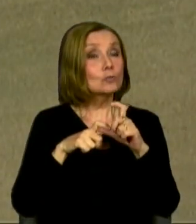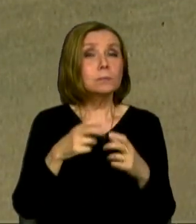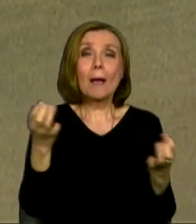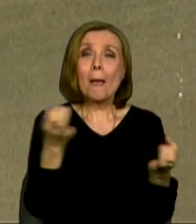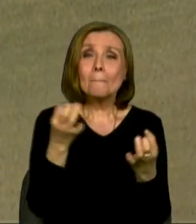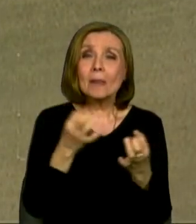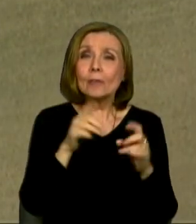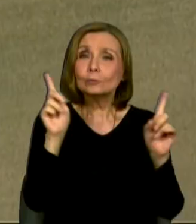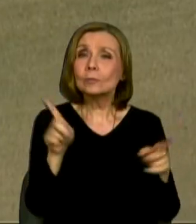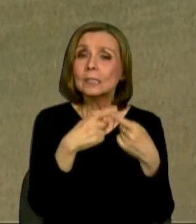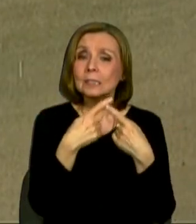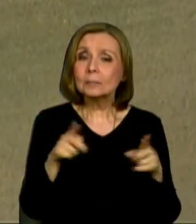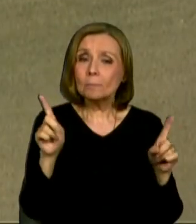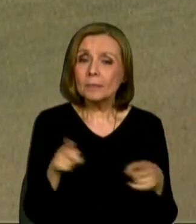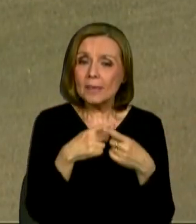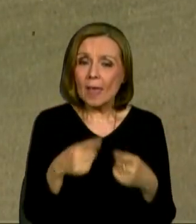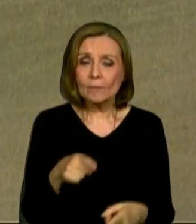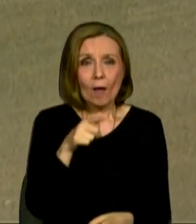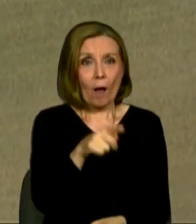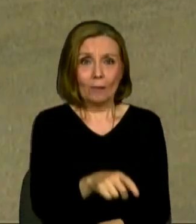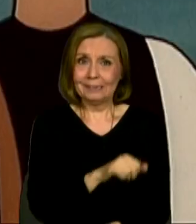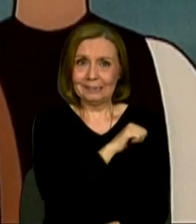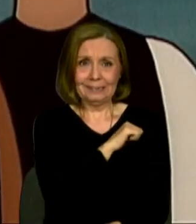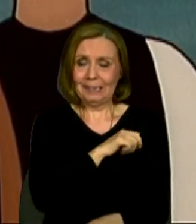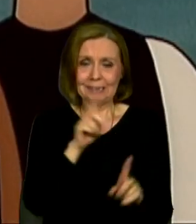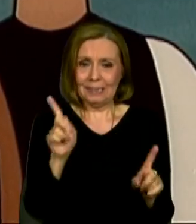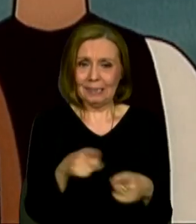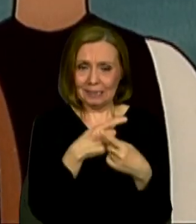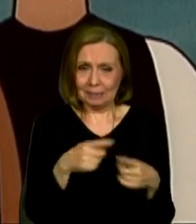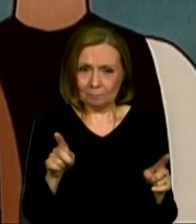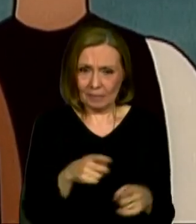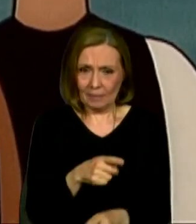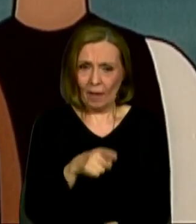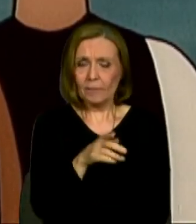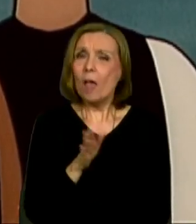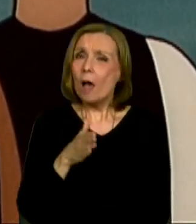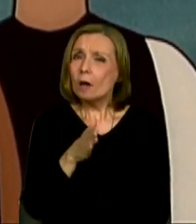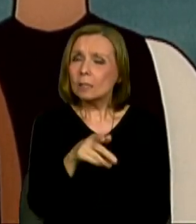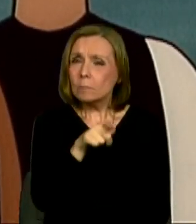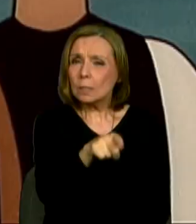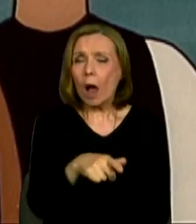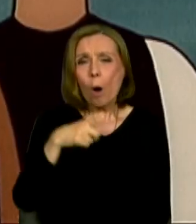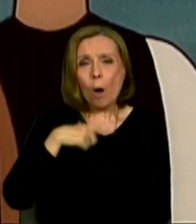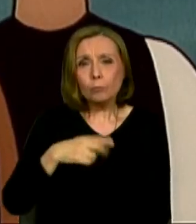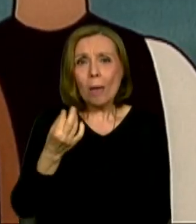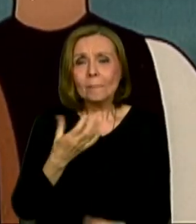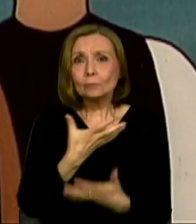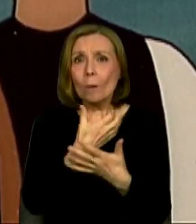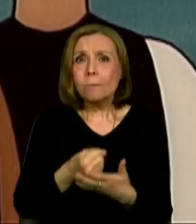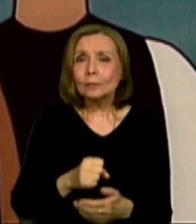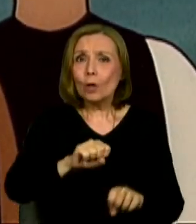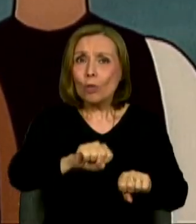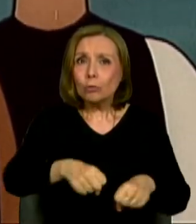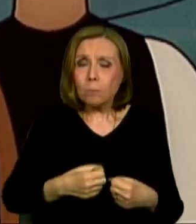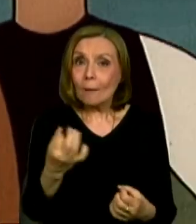vyspevuješ? Šupkovi veru do spevu nebolo Rybka ho polutoval, prečo vraj chodí bosí A